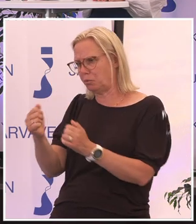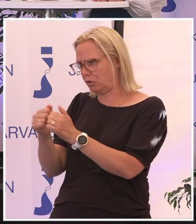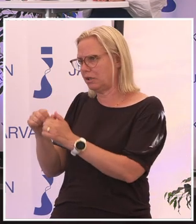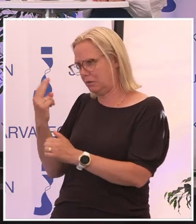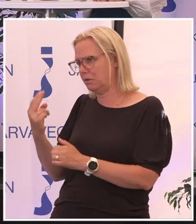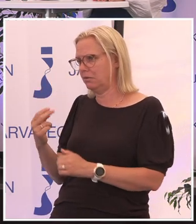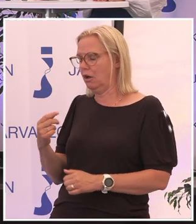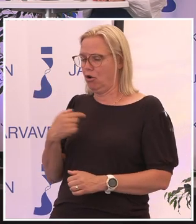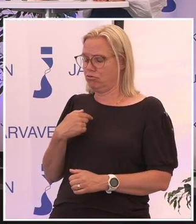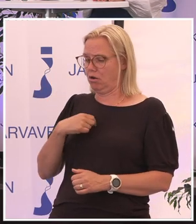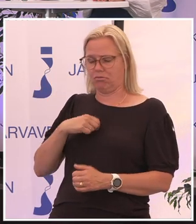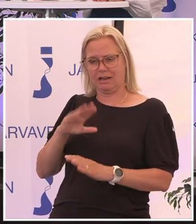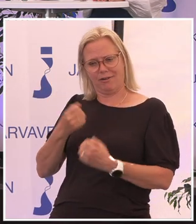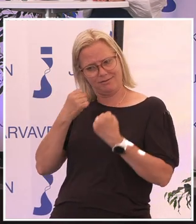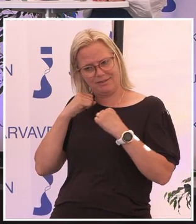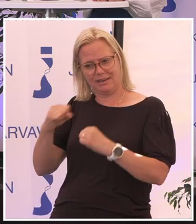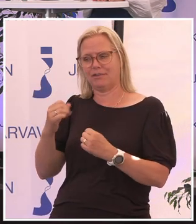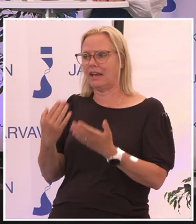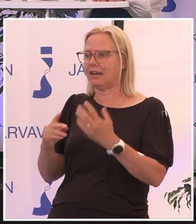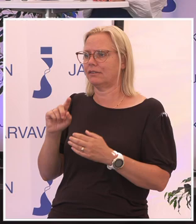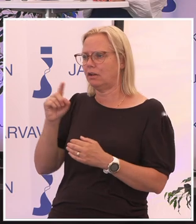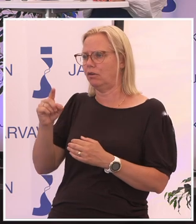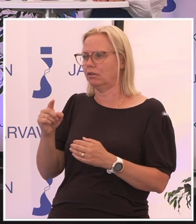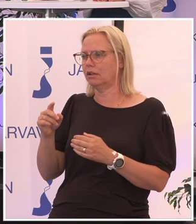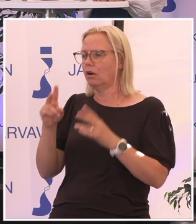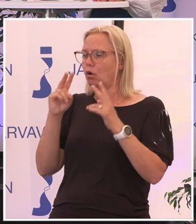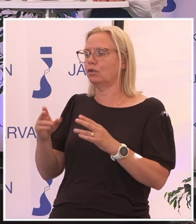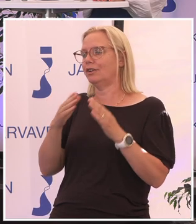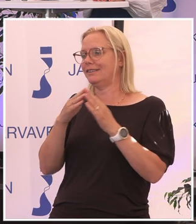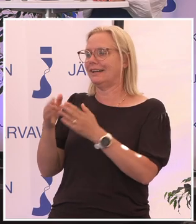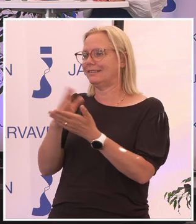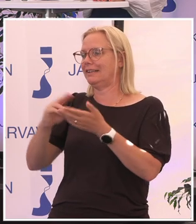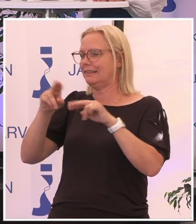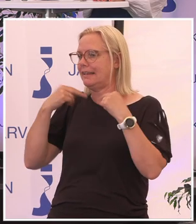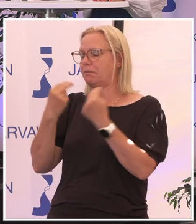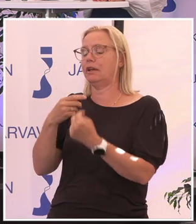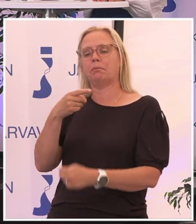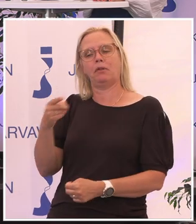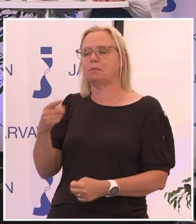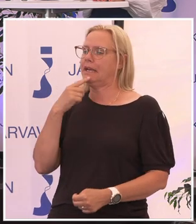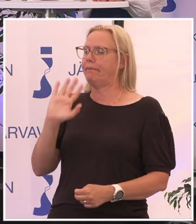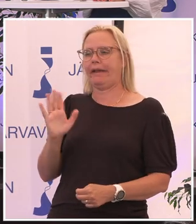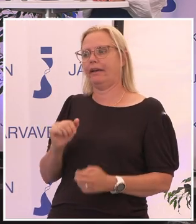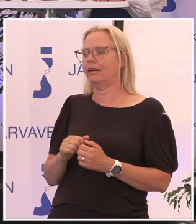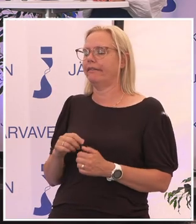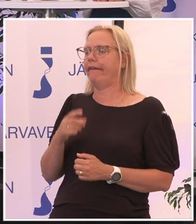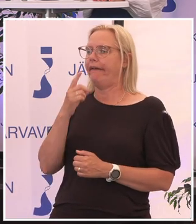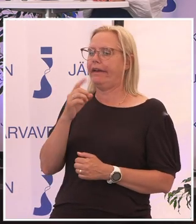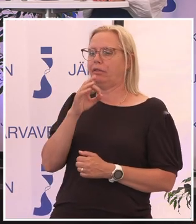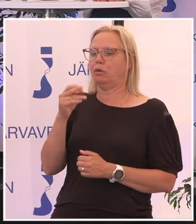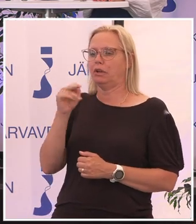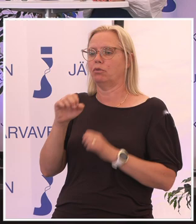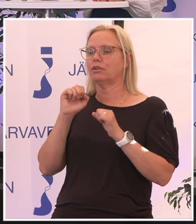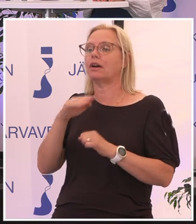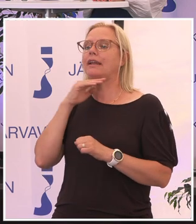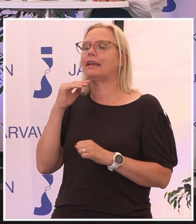jag har ju drivit detta ganska långt upp i, till och i stadsrättsnämnden. Men de hävdar att hundra kronor ska räcka